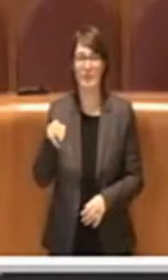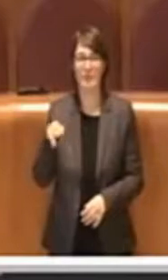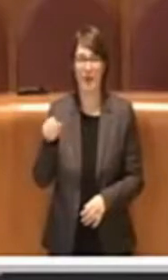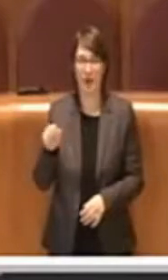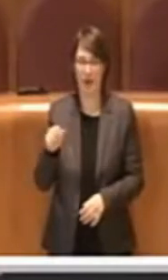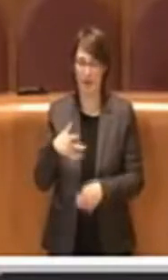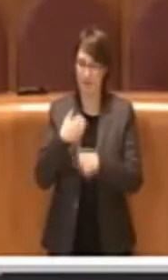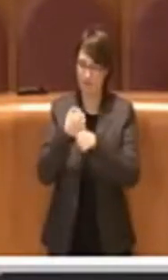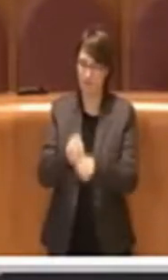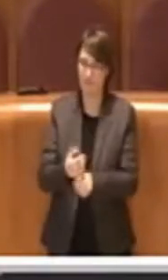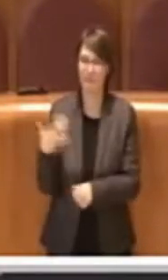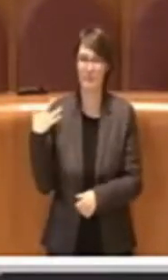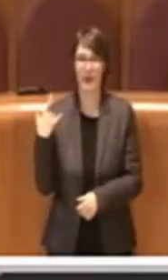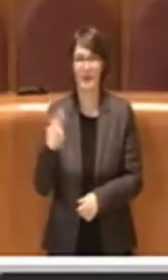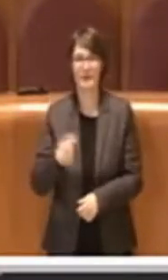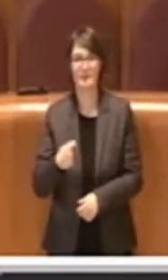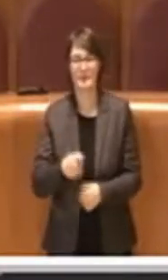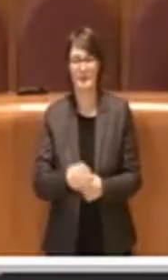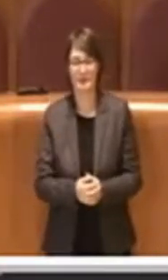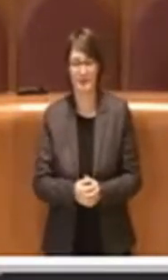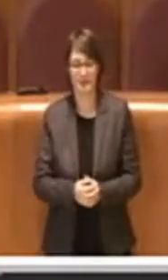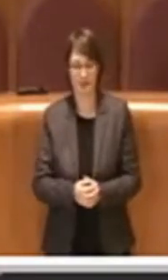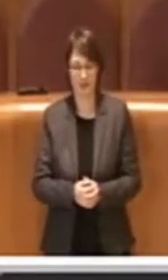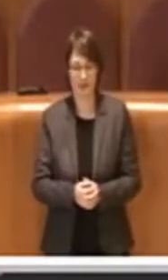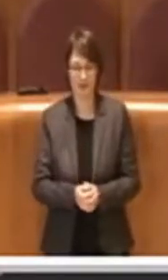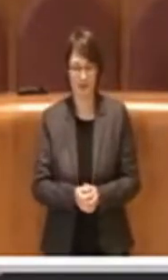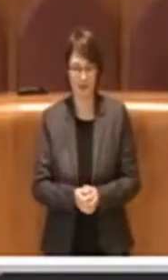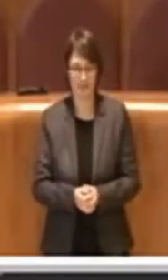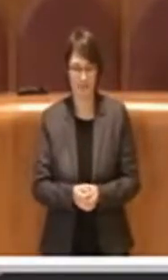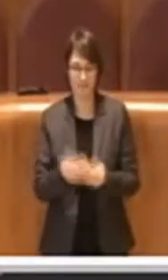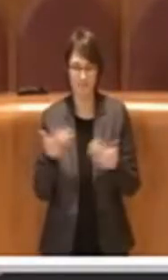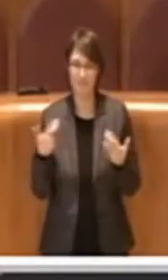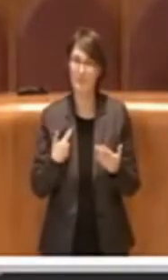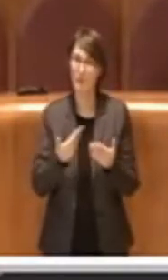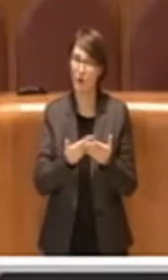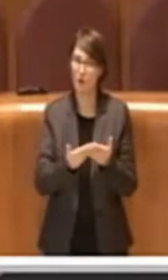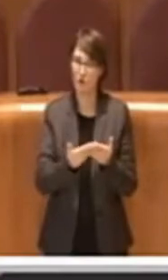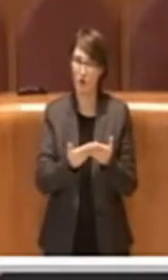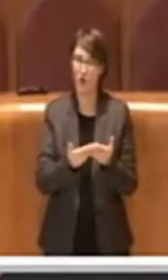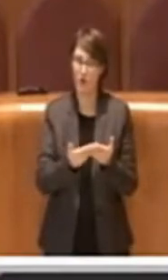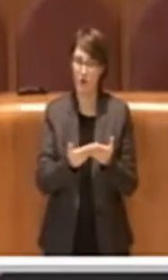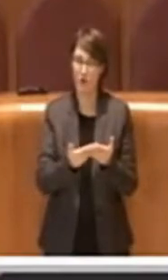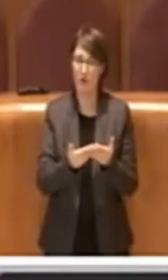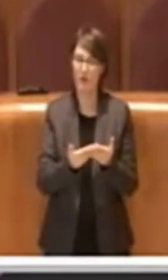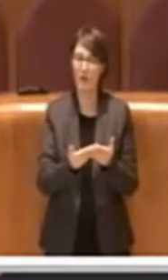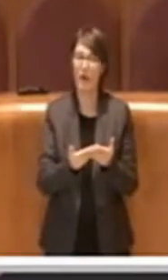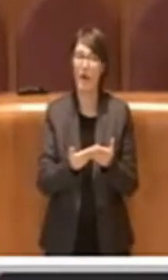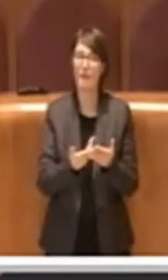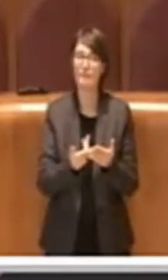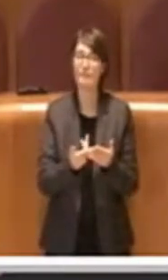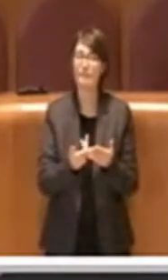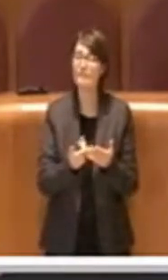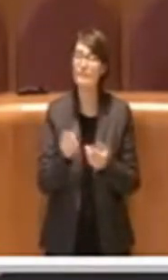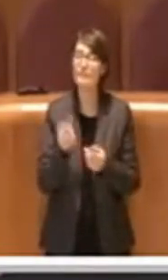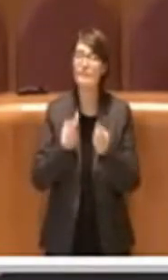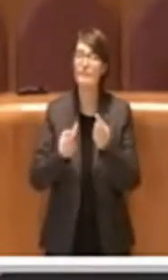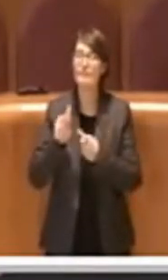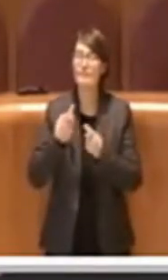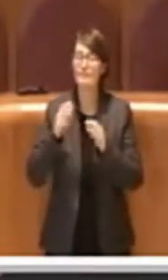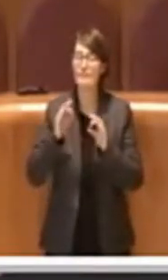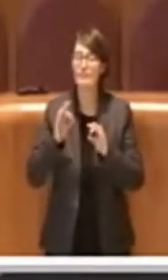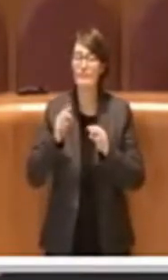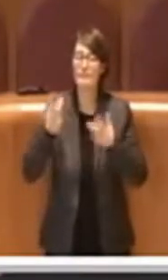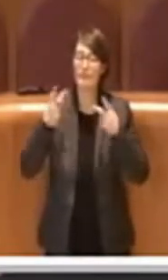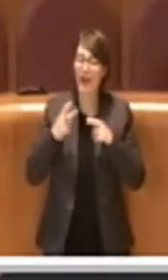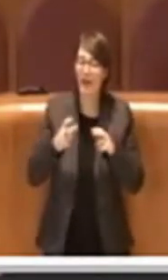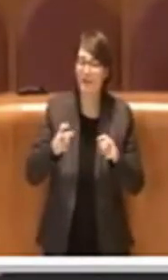Grazie Presidente. Allora, questa mozione nasce da un'analisi del territorio, anzi